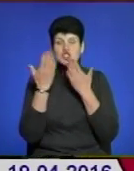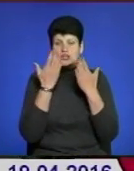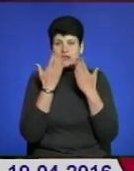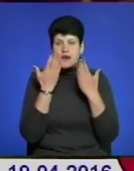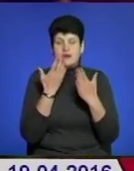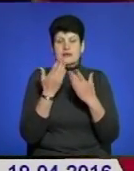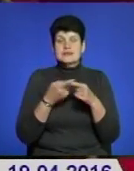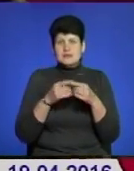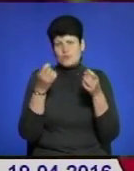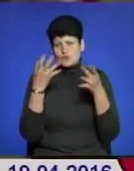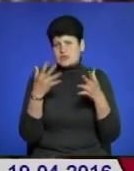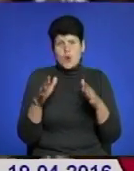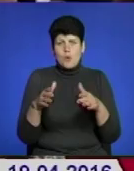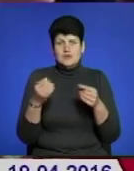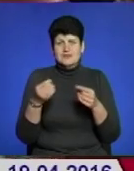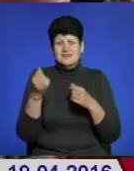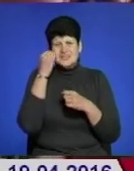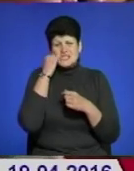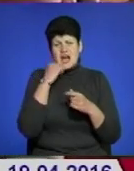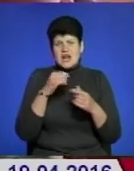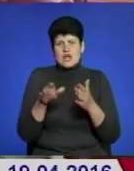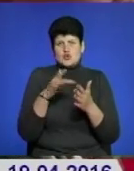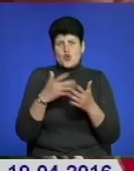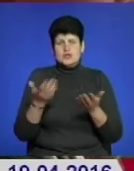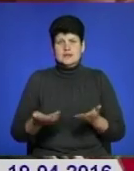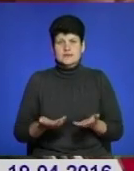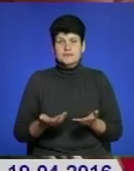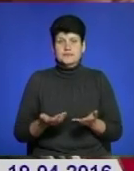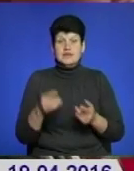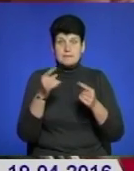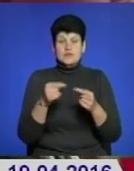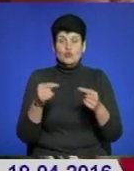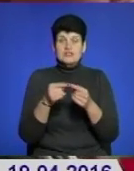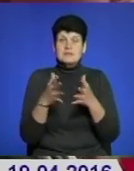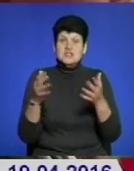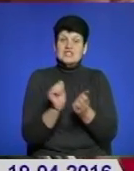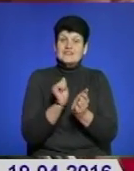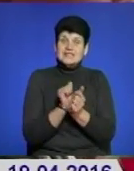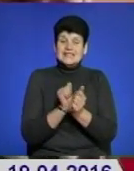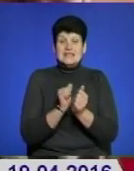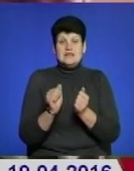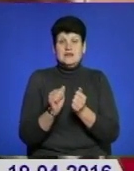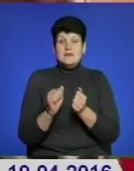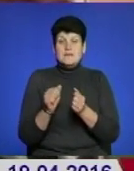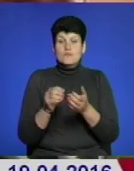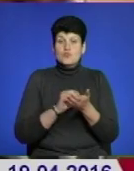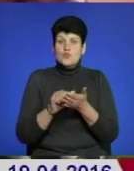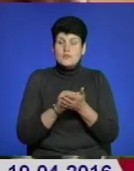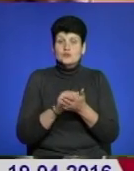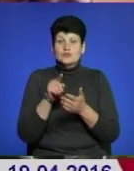обкладинки від минулих зошитів, були такі. Він підходить більше, тому що він дуже твердий, на ньому зручніше